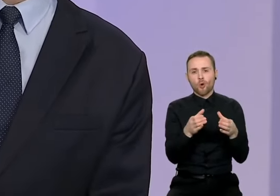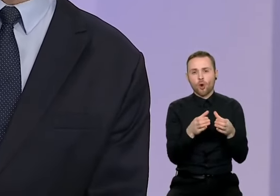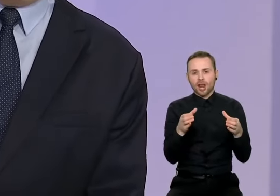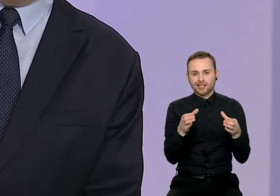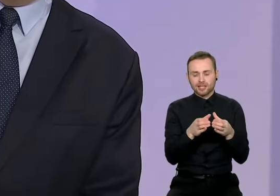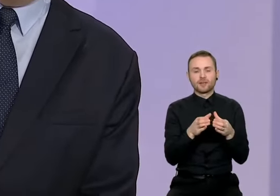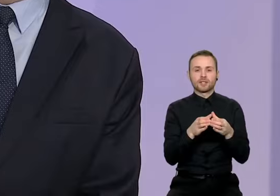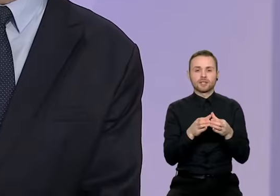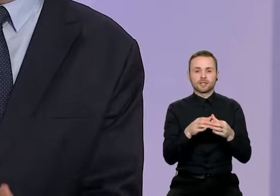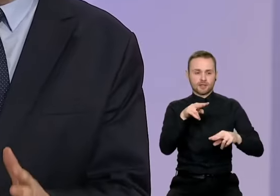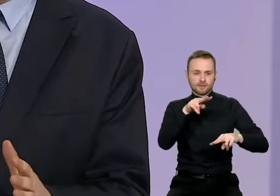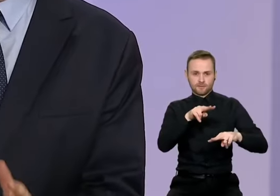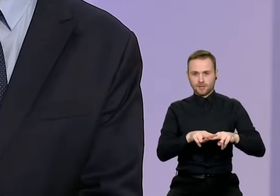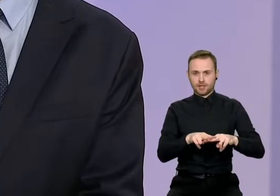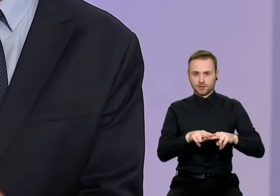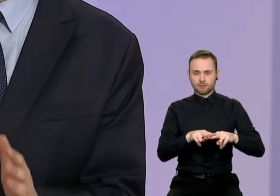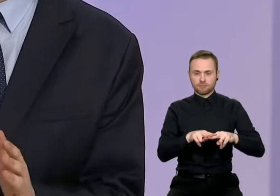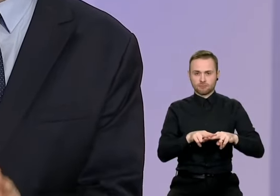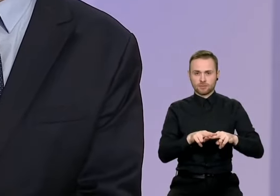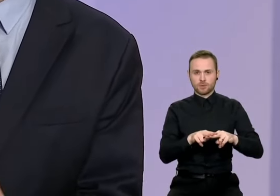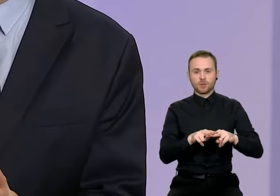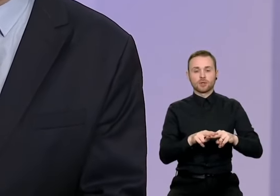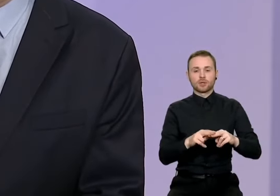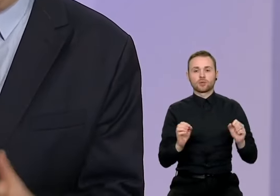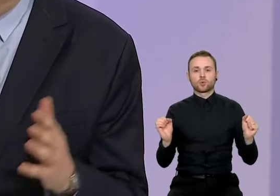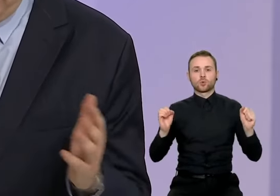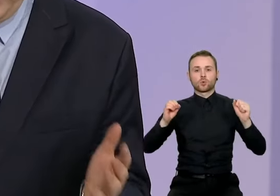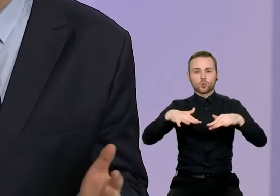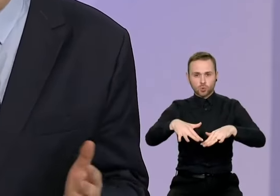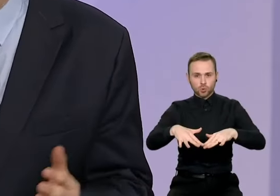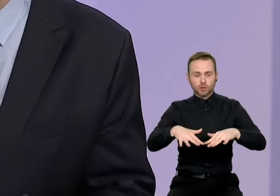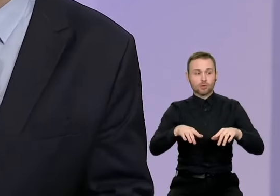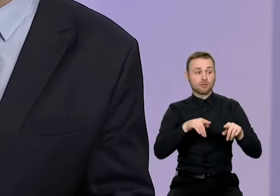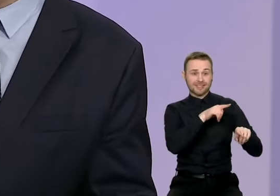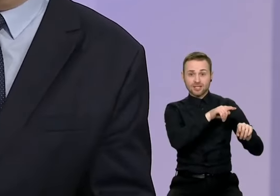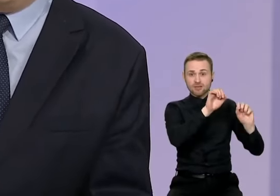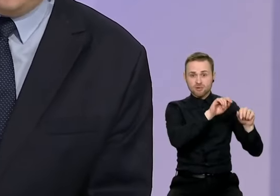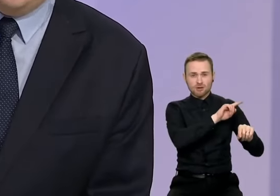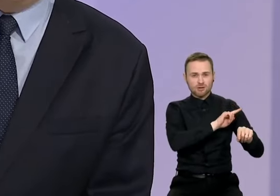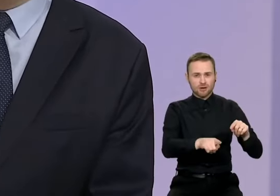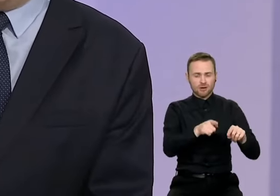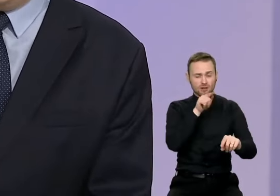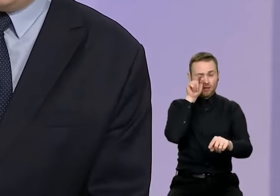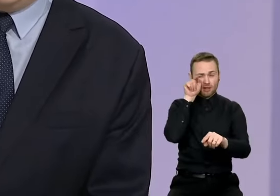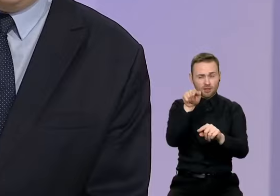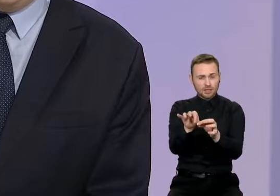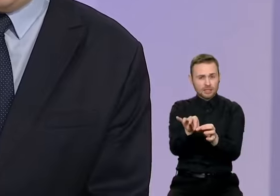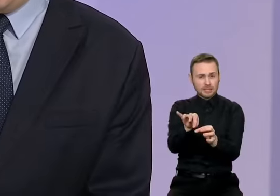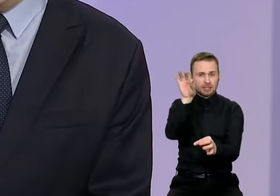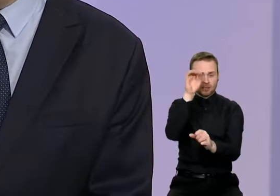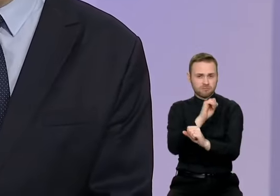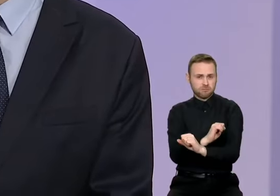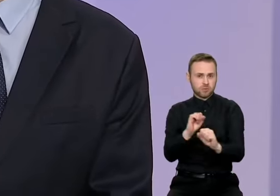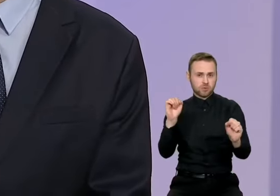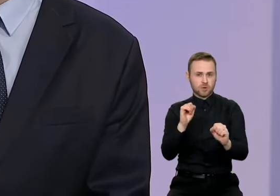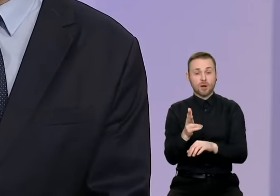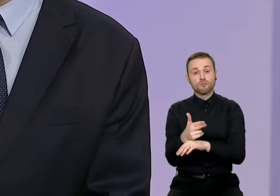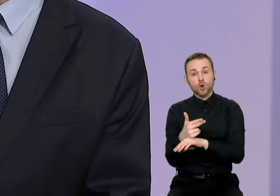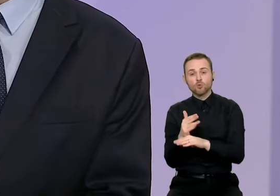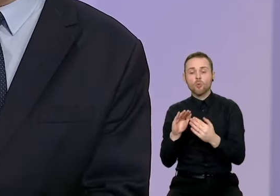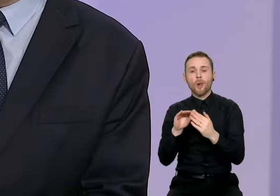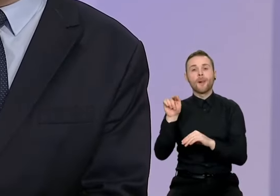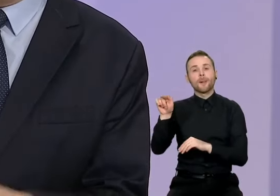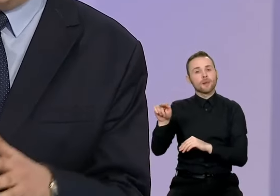Kas iš esmės yra kaip tik susibūrimo ir tobulų taikinių atakų atveju vietas. Kas ir nutiko Maripolijoje,